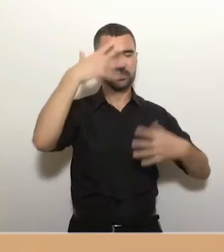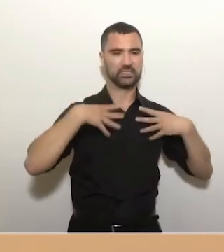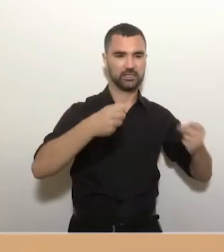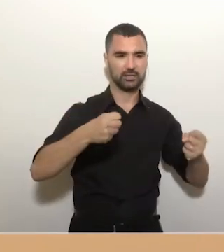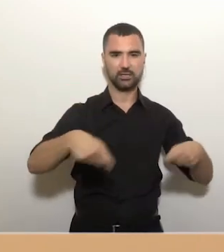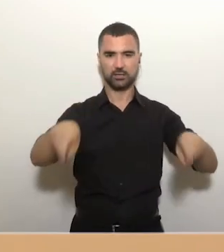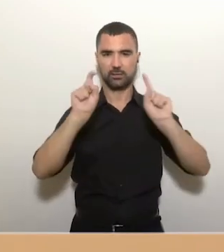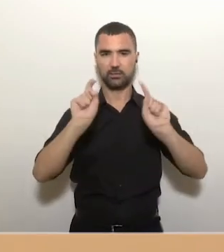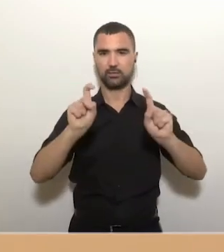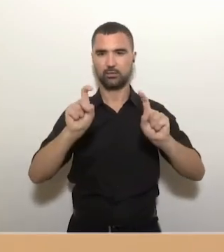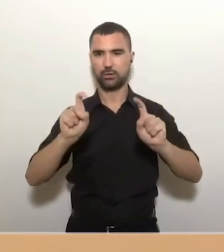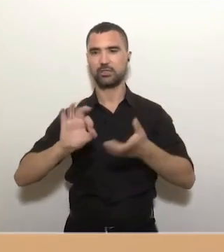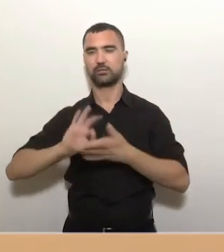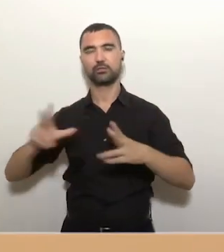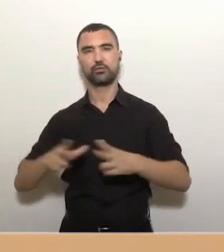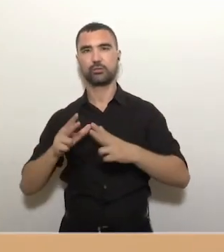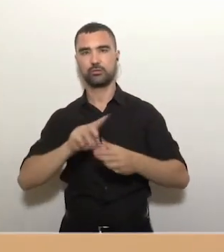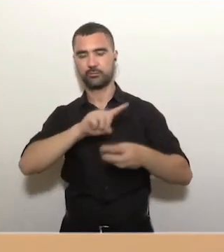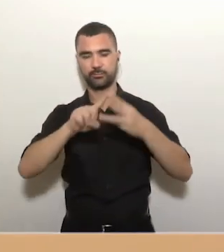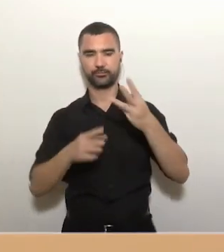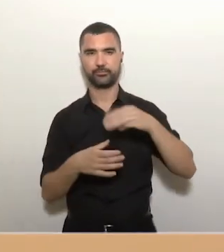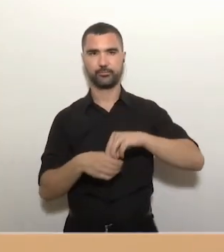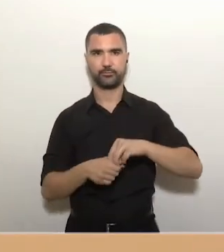educació i serveis socials. Gràcies. Gràcies. Gràcies.